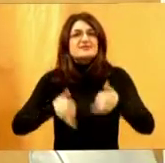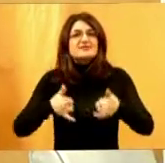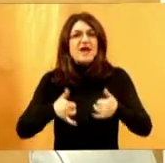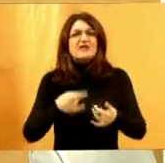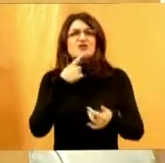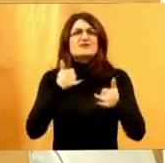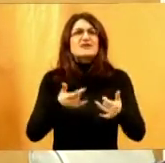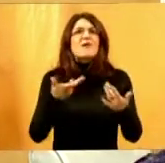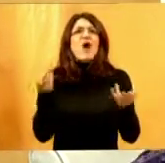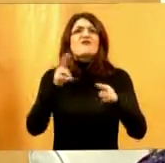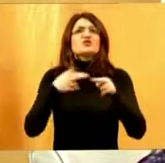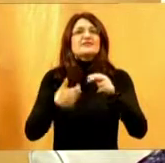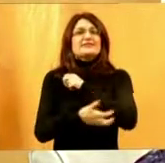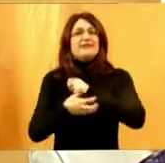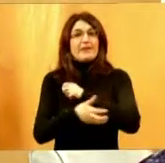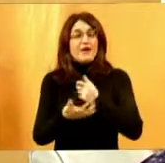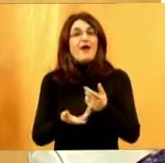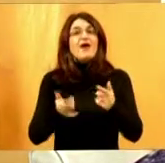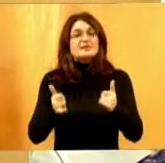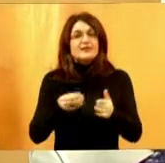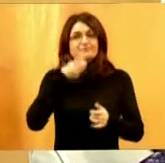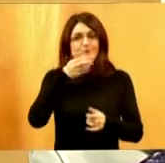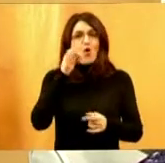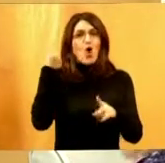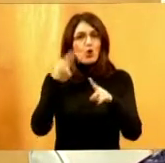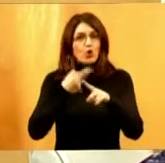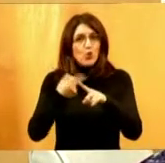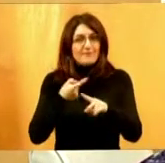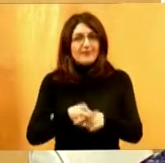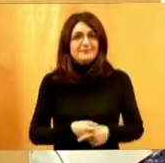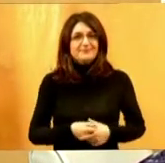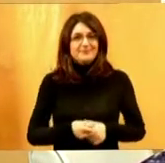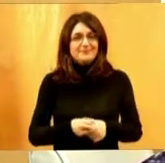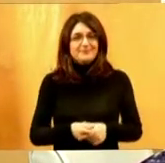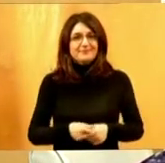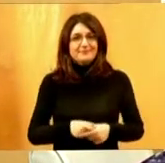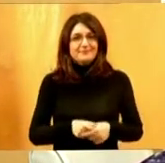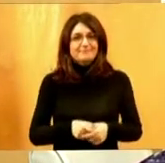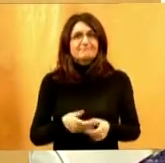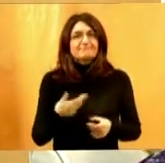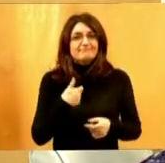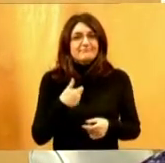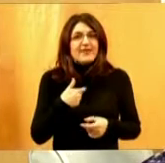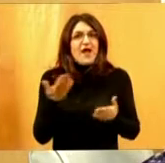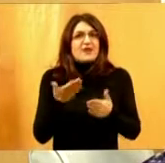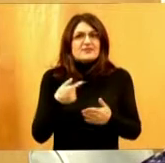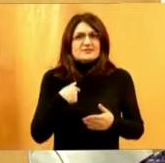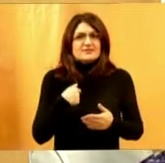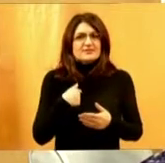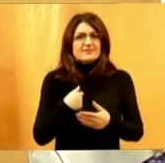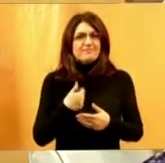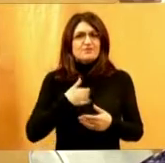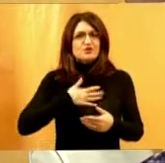da ne imamo i da ne možemo. Vraćamo se našem krumpiru. Danas je na redu krumpir. Ja, kad sam krumpir